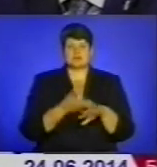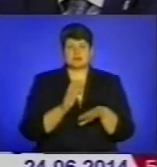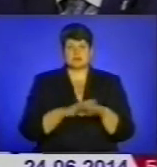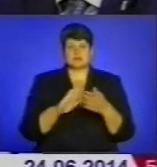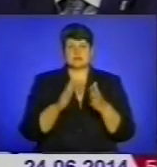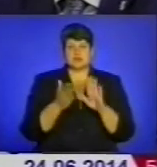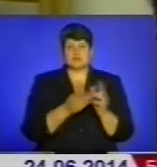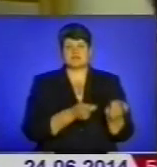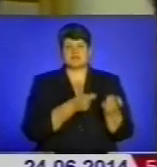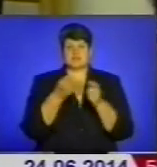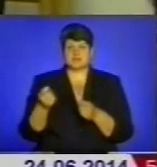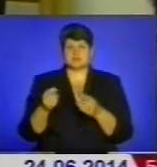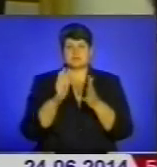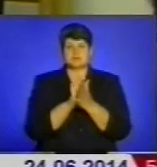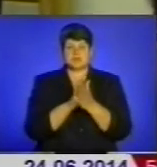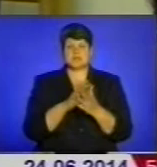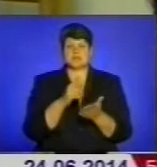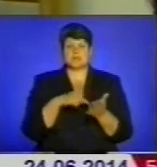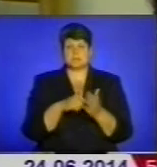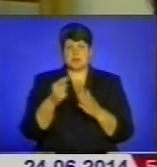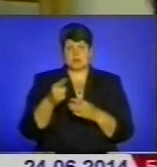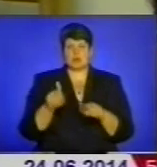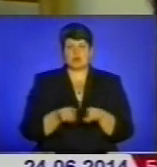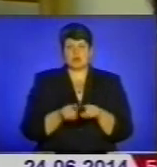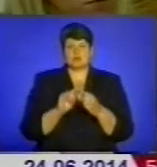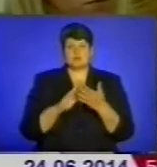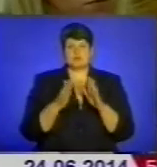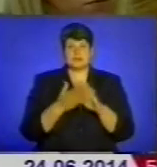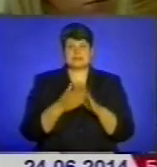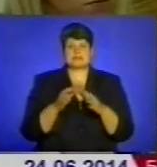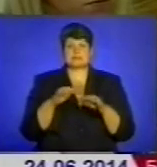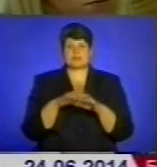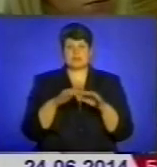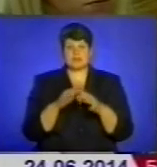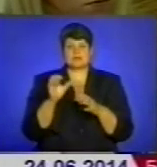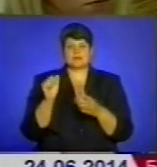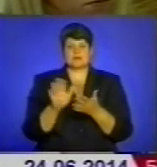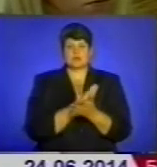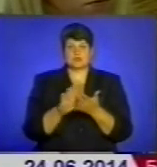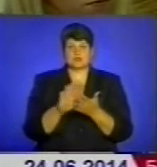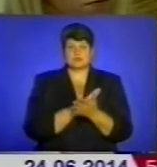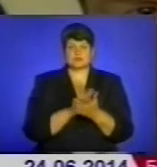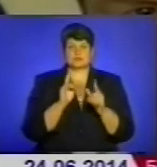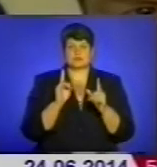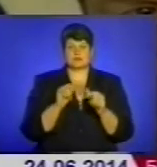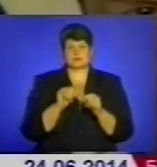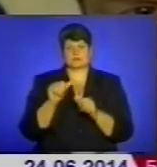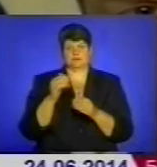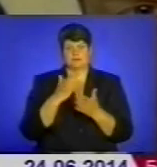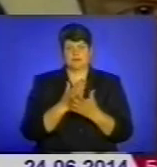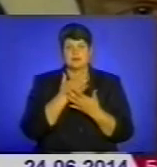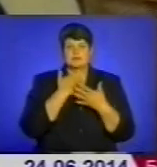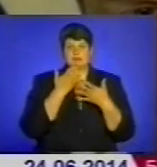міста Тернополя. Подібна ситуація зі схемою санітарної очистки. Лише один відсоток населених пунктів їх має. Немає жодної